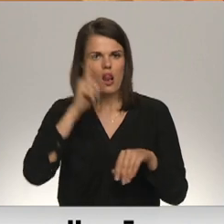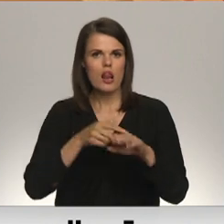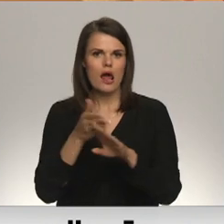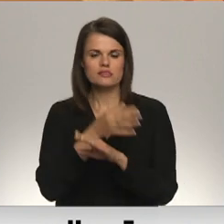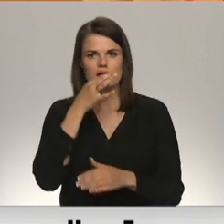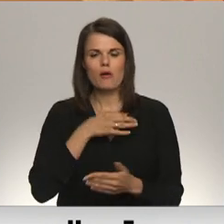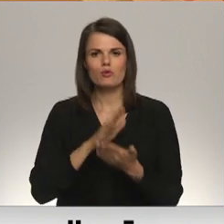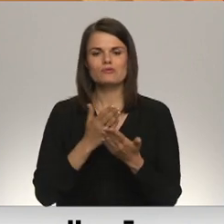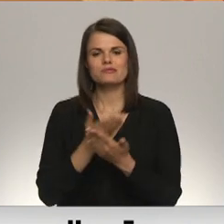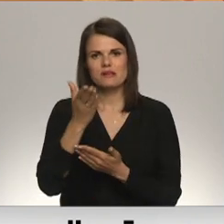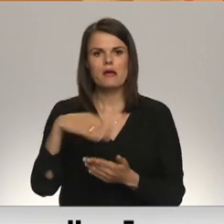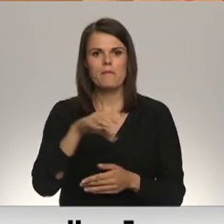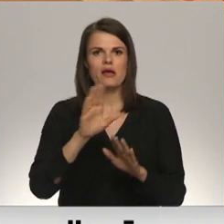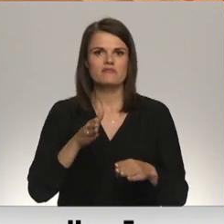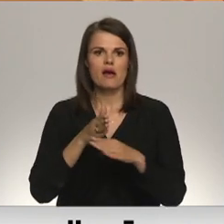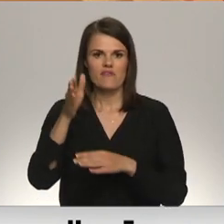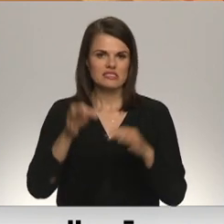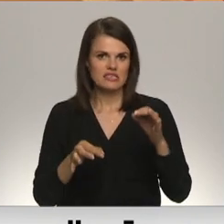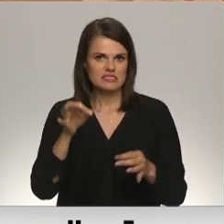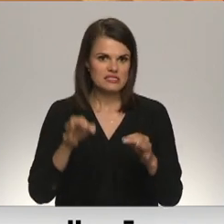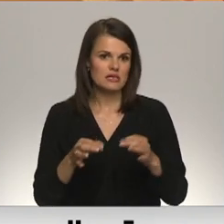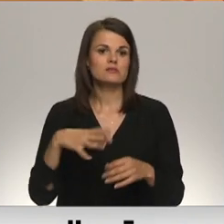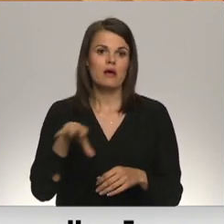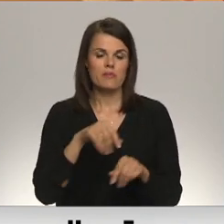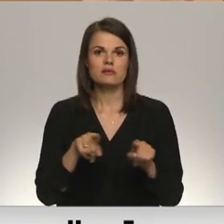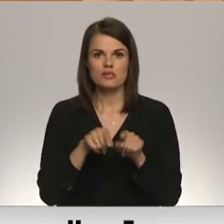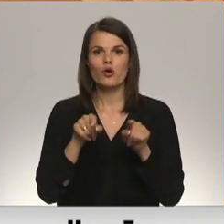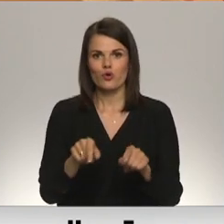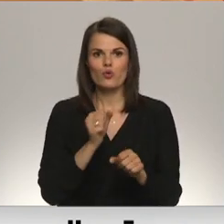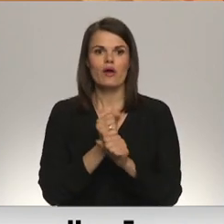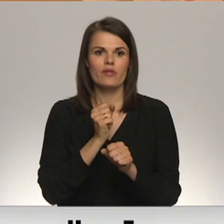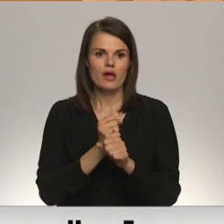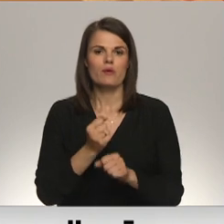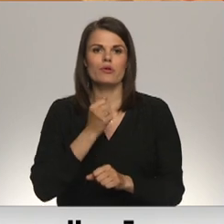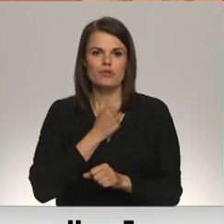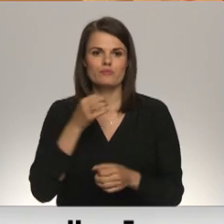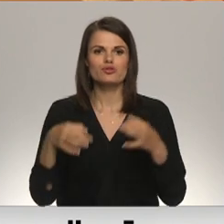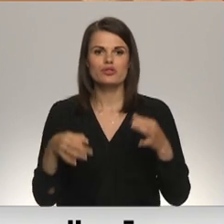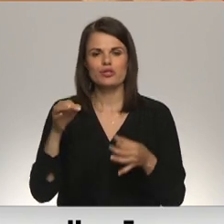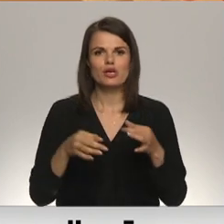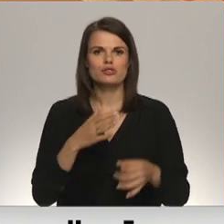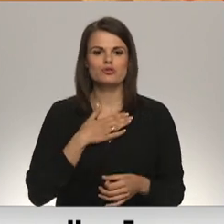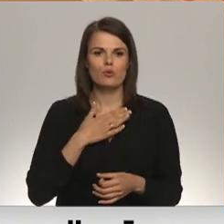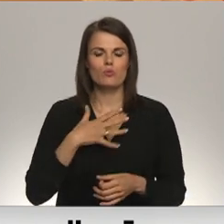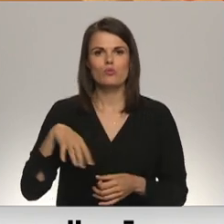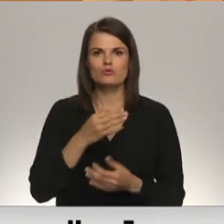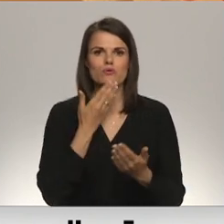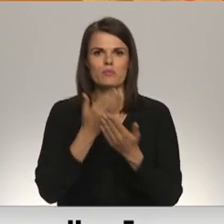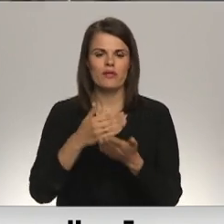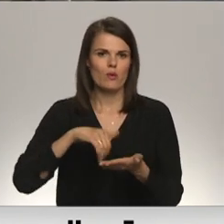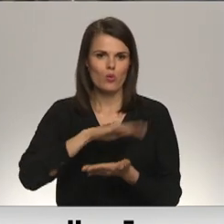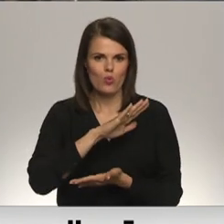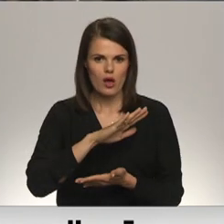varam vērsties administratīvajā tiesā, kur mēs arī darījām. Diemžēl tiesa mūsu pietēkumu